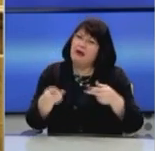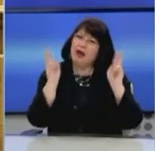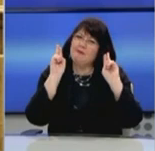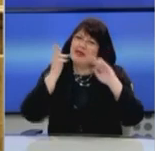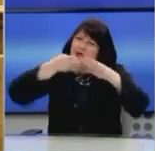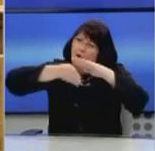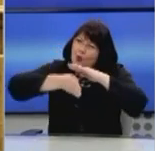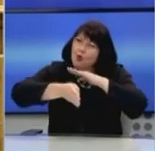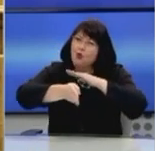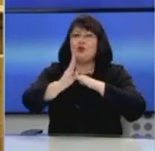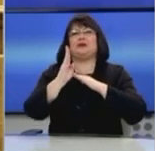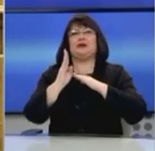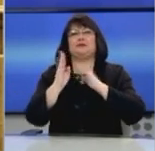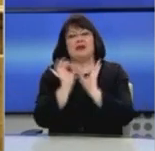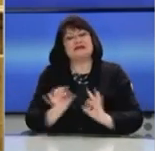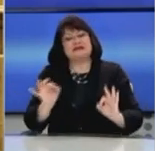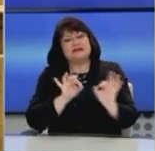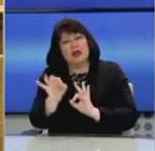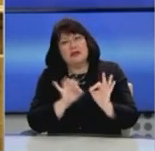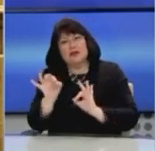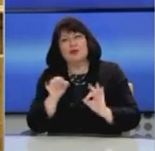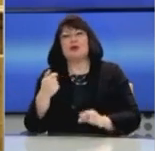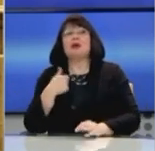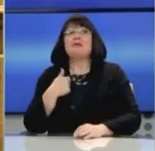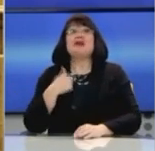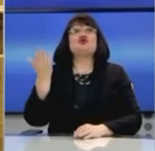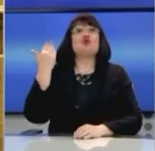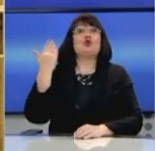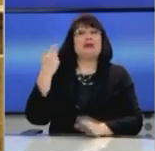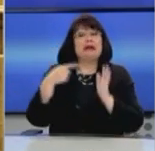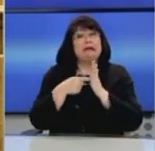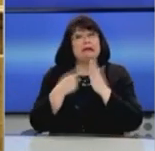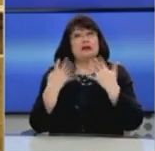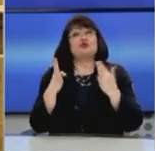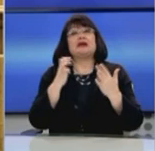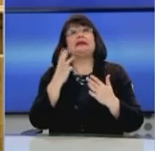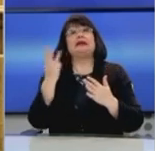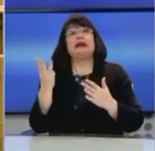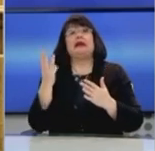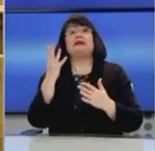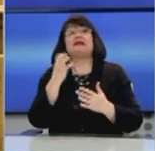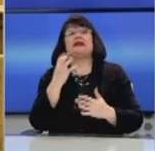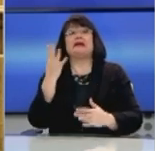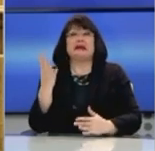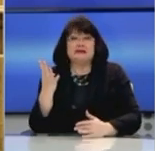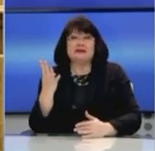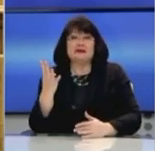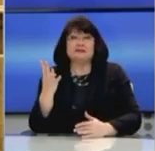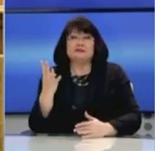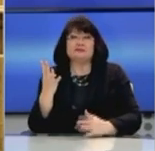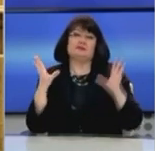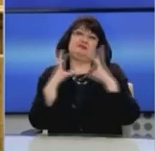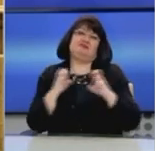και να σχεδιάζει για την έξω. Εμείς, εκείνη την περίοδο αρχίσαμε να μπαίνουμε